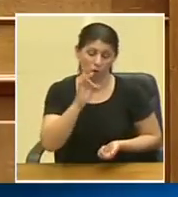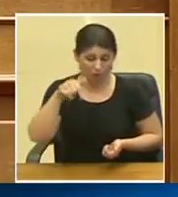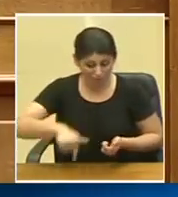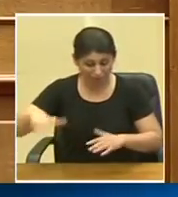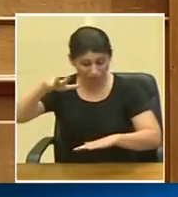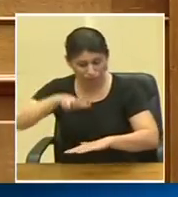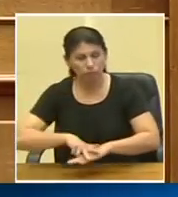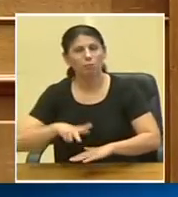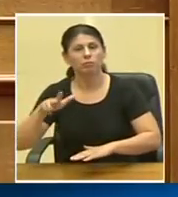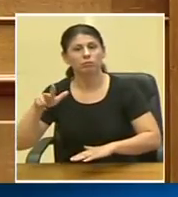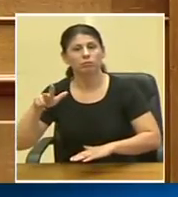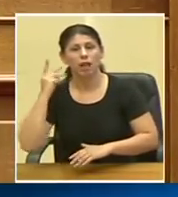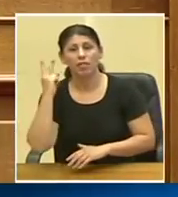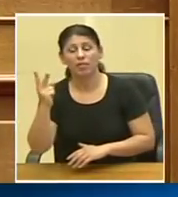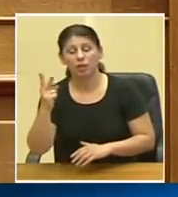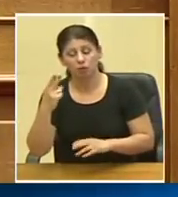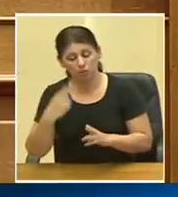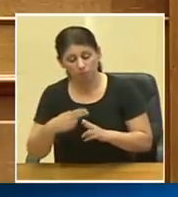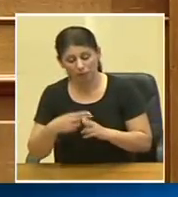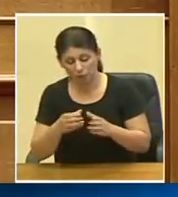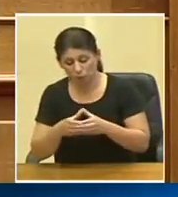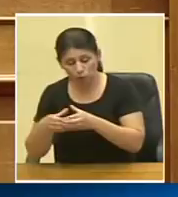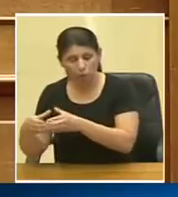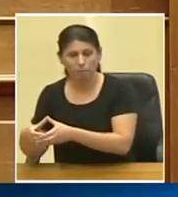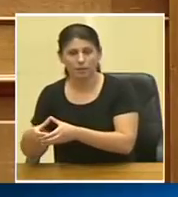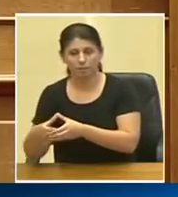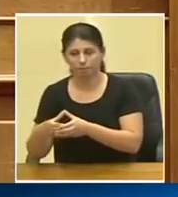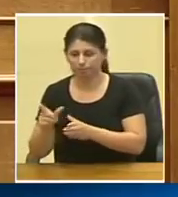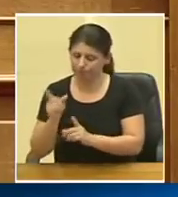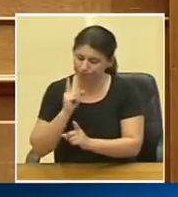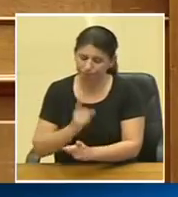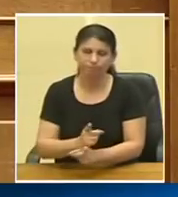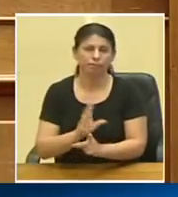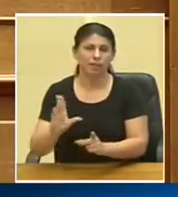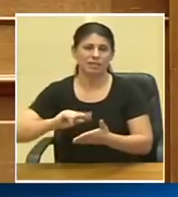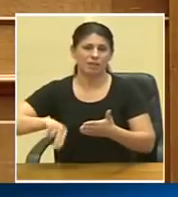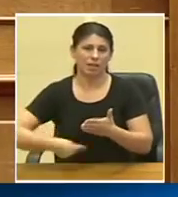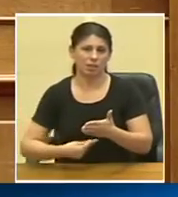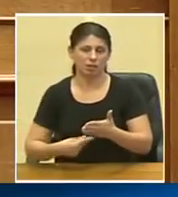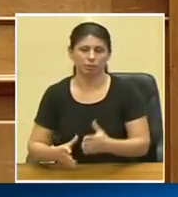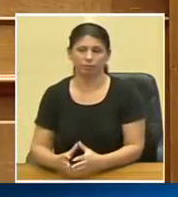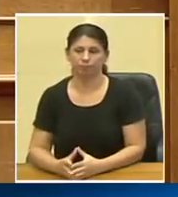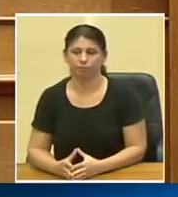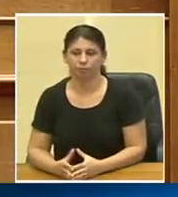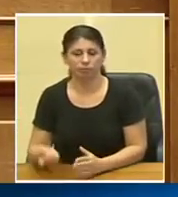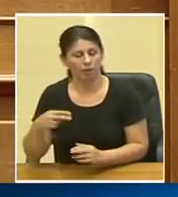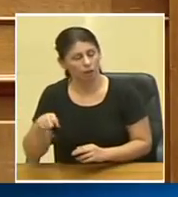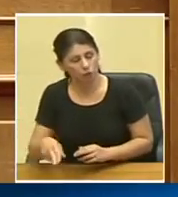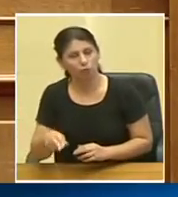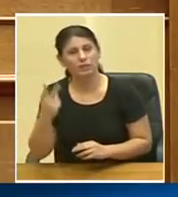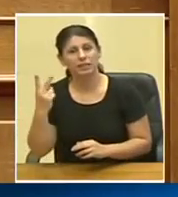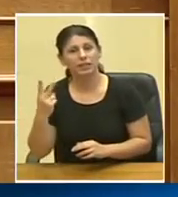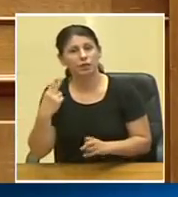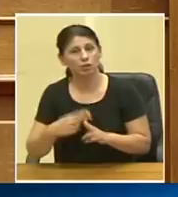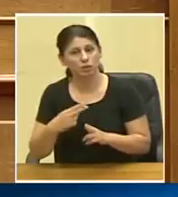δύο σημαντικά κομμάτια, είναι οι συγκεκριμένες πια συμβάσεις που αφορούν δύο σημαντικά